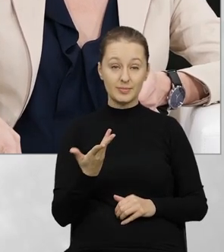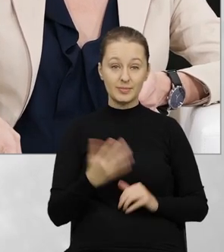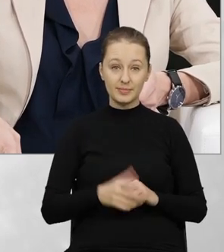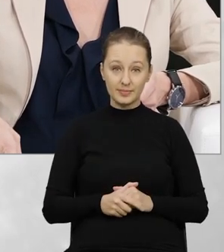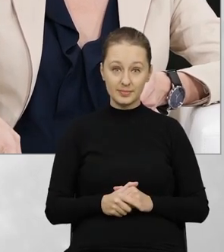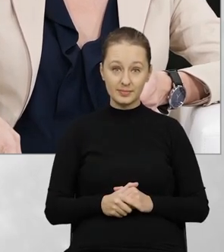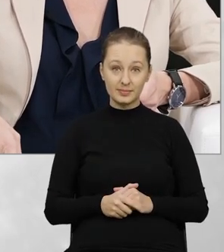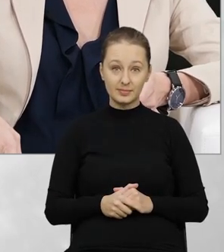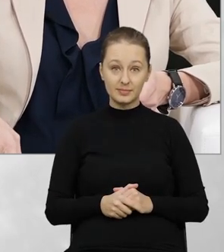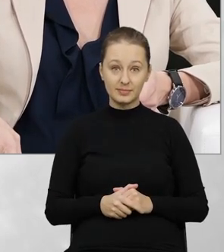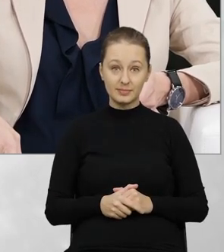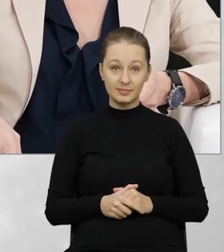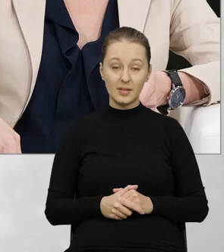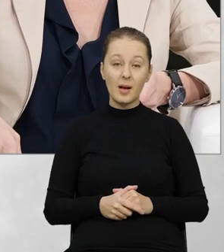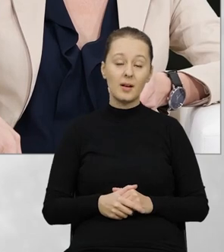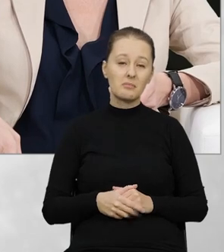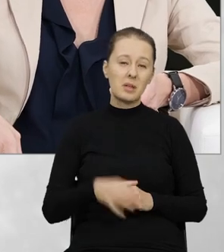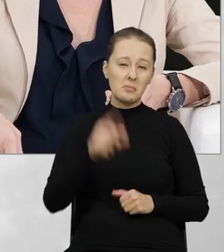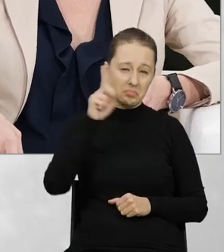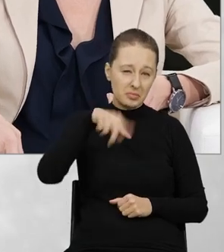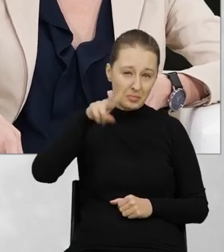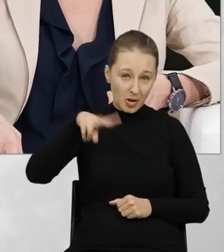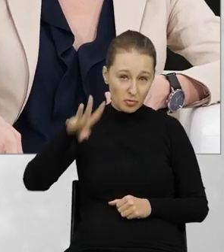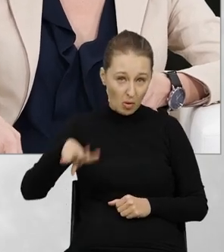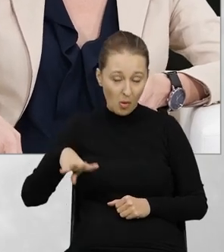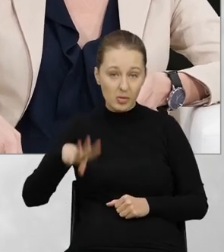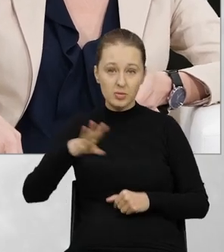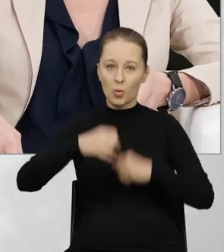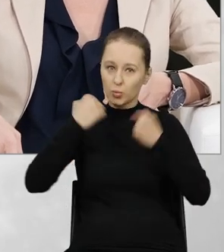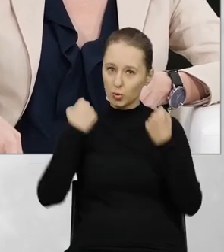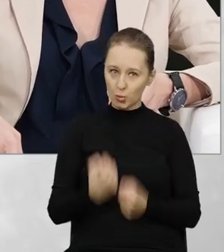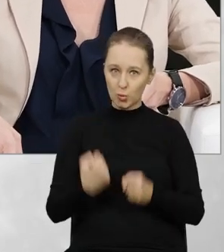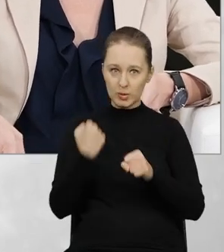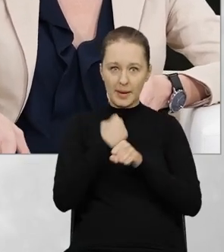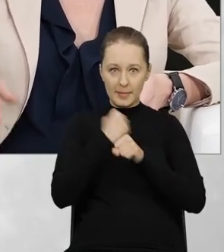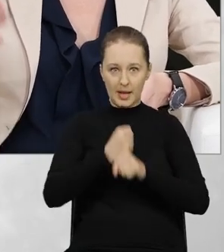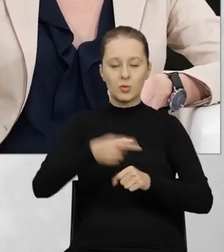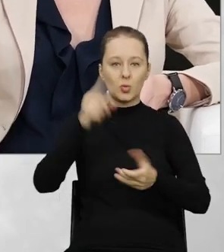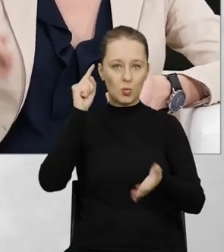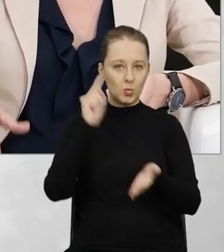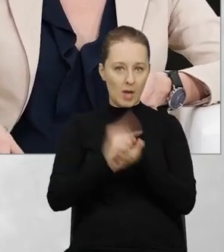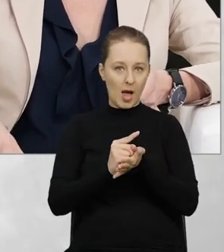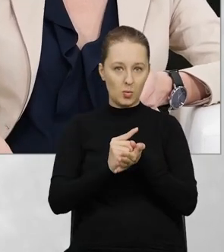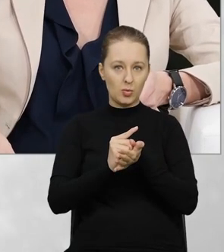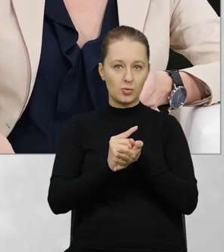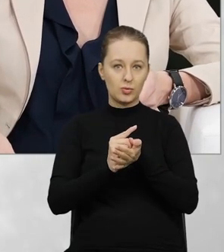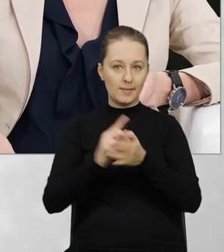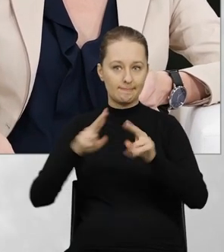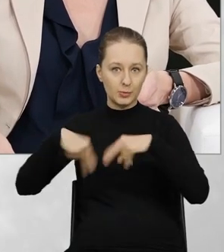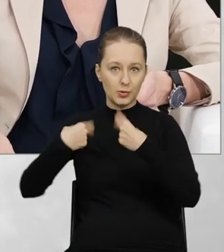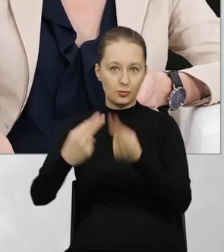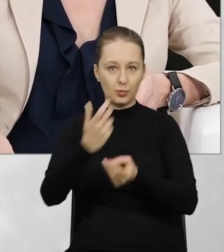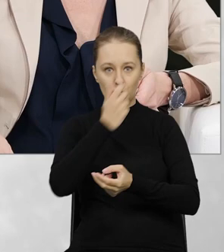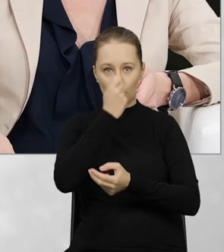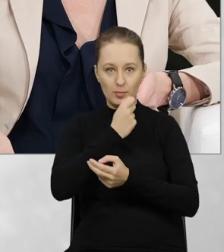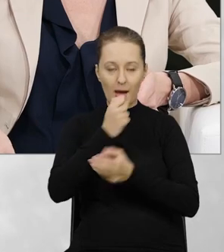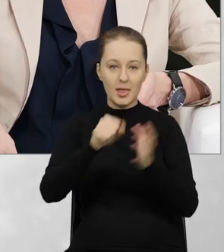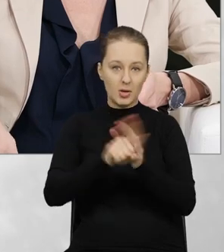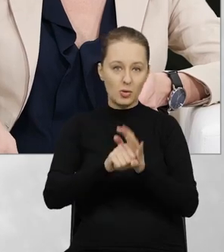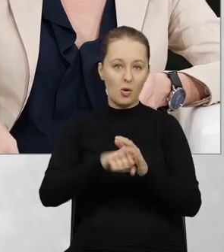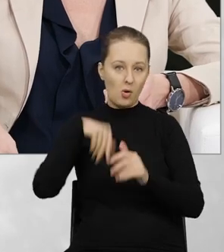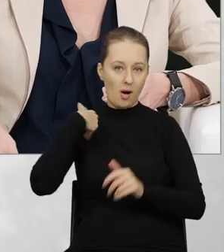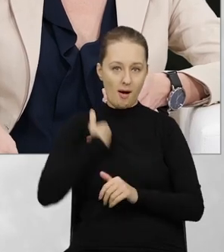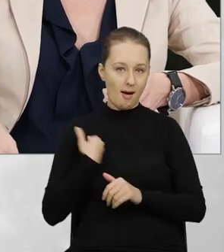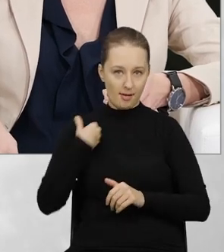po kilku miesiącach żmudnej pracy udało się zwrócić te